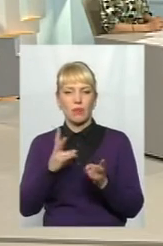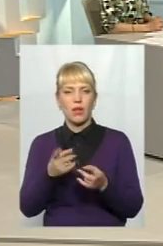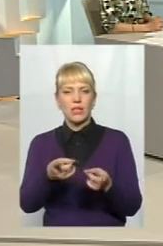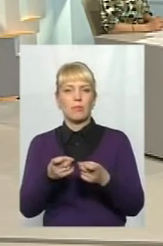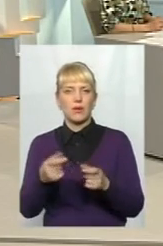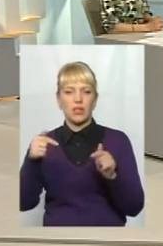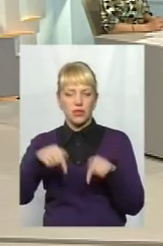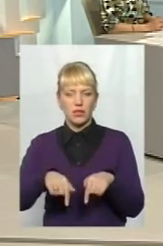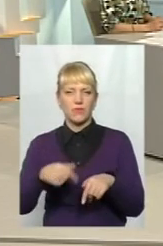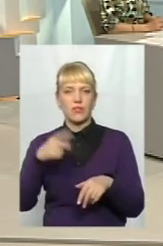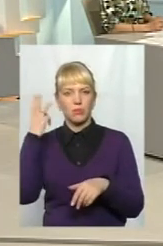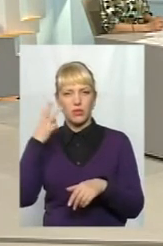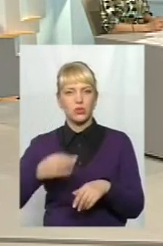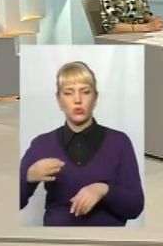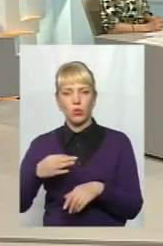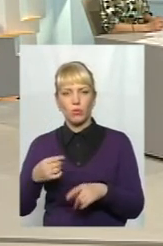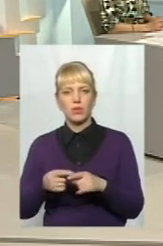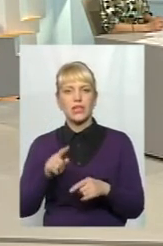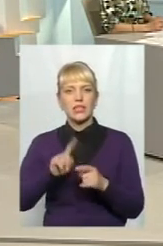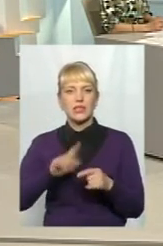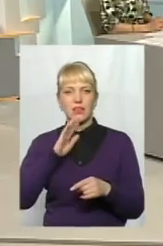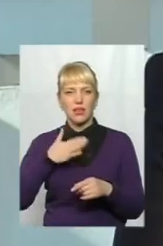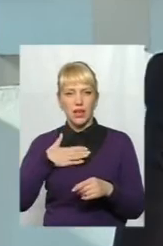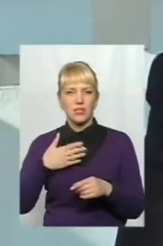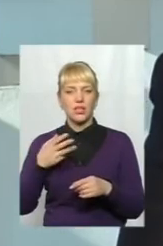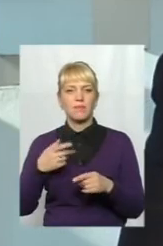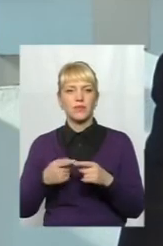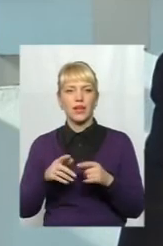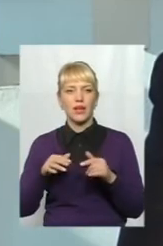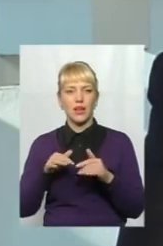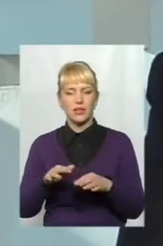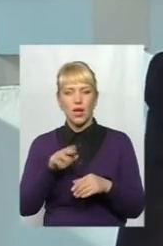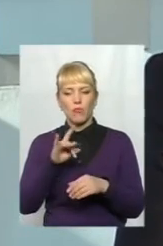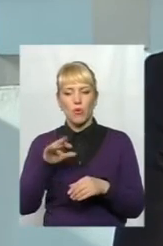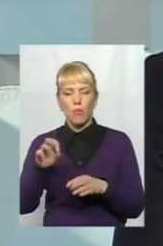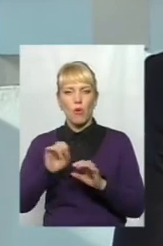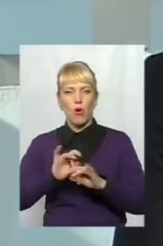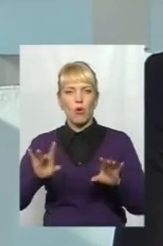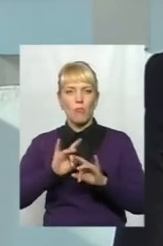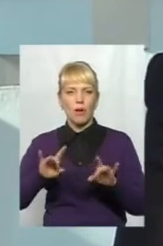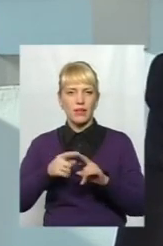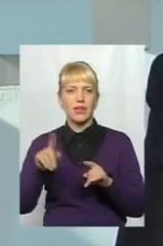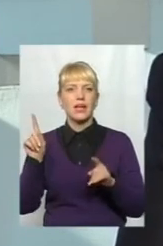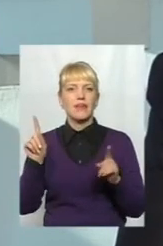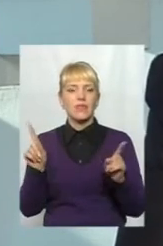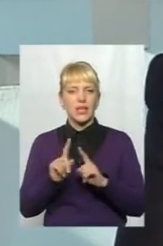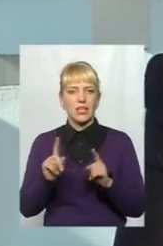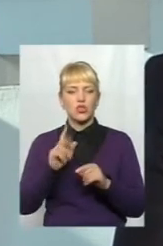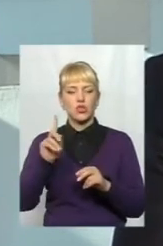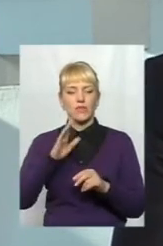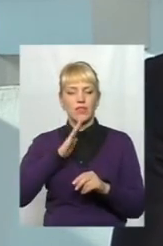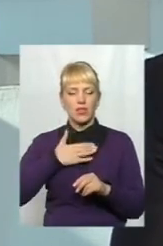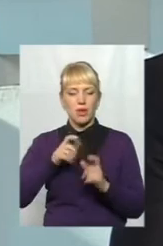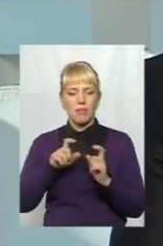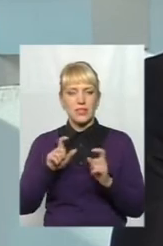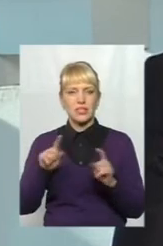кудись до інди. Це наша акція, промо-компанія, яку ми хочемо розробити, купує Хмельницький, тобто, щоб в наших магазинах